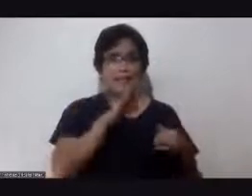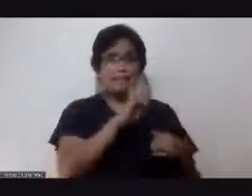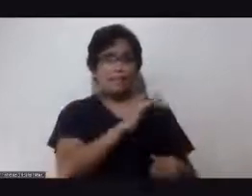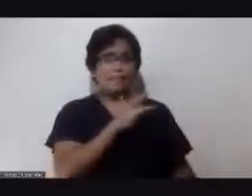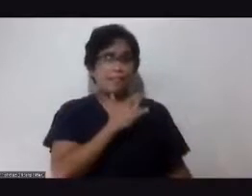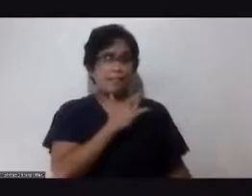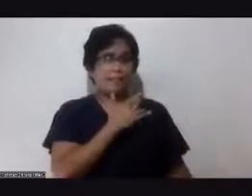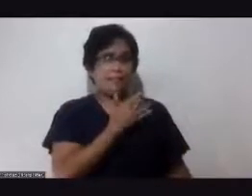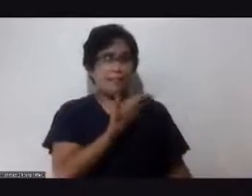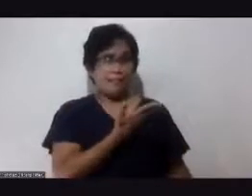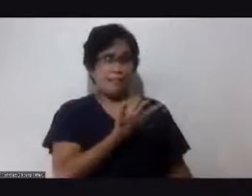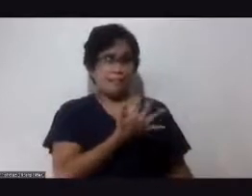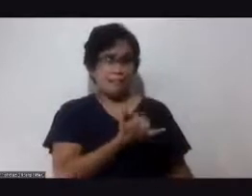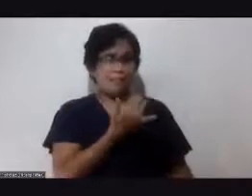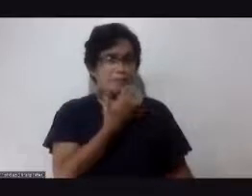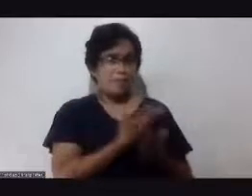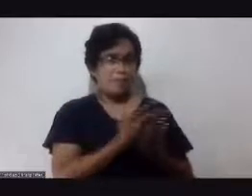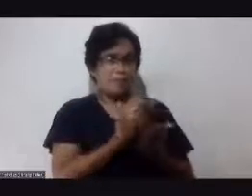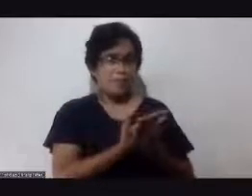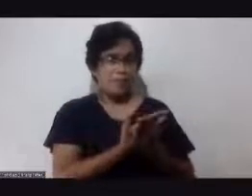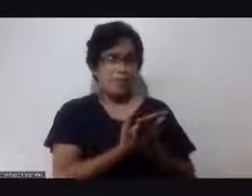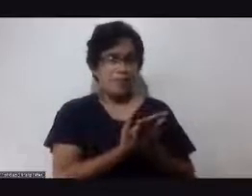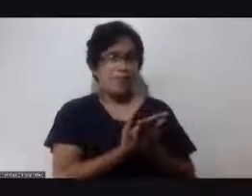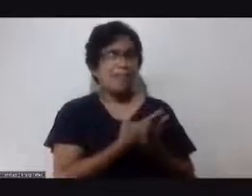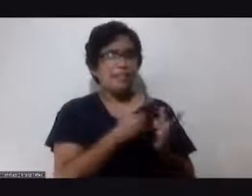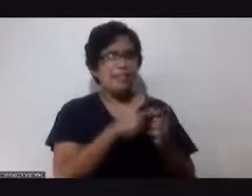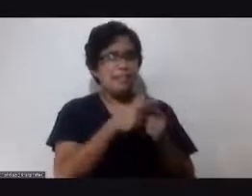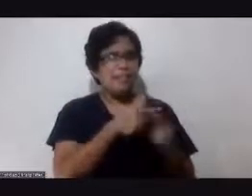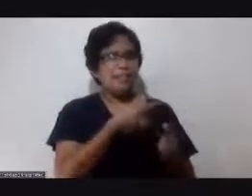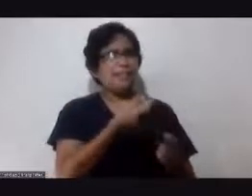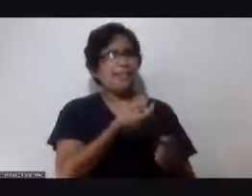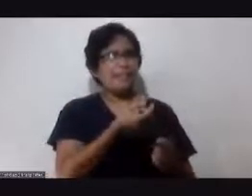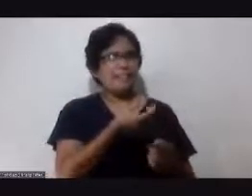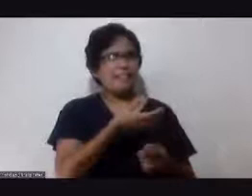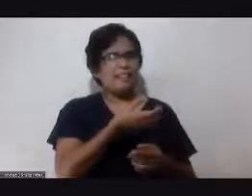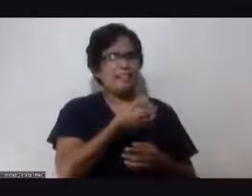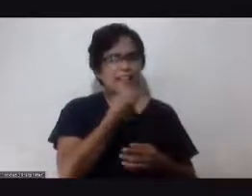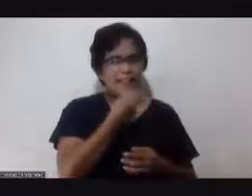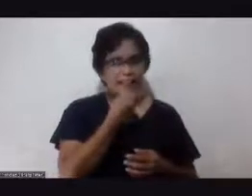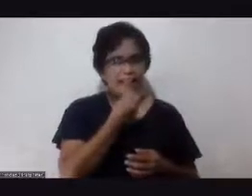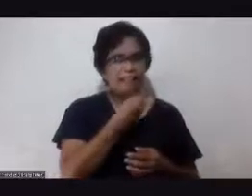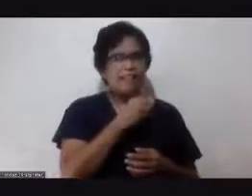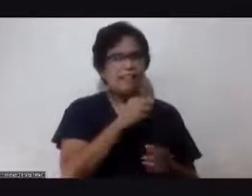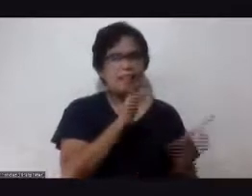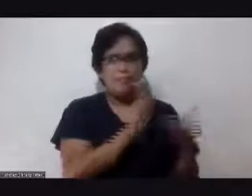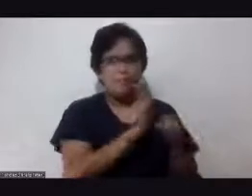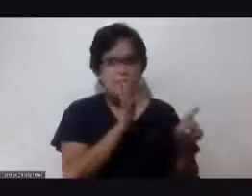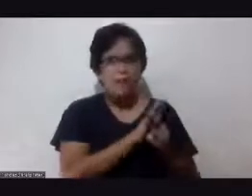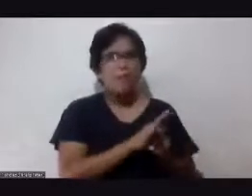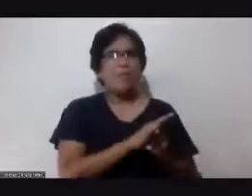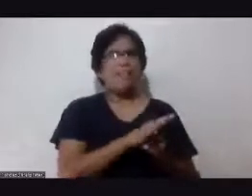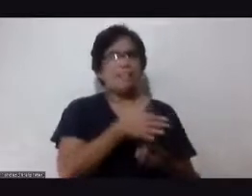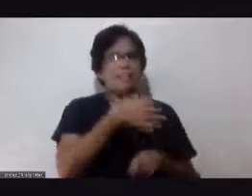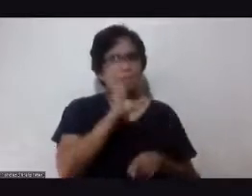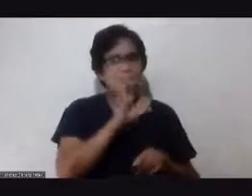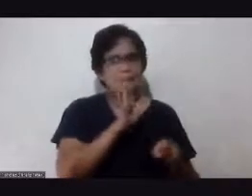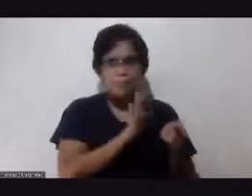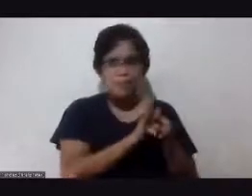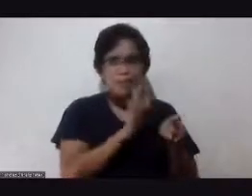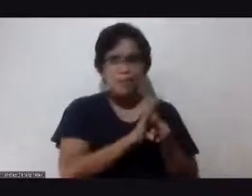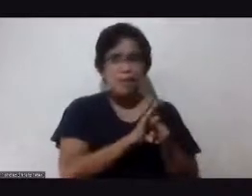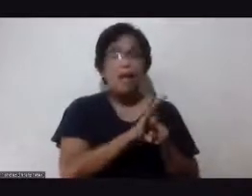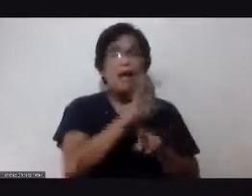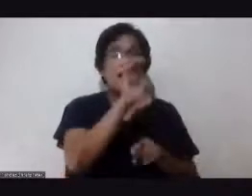mga nagandahang pagbabago at iinom na naman siya ng mga hindi dapat o kakain ng mga nakapagpapataas ay magkakaroon ng hindi